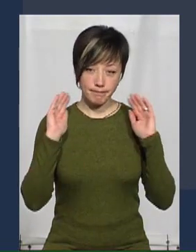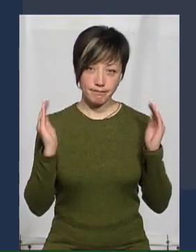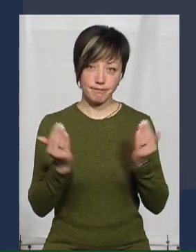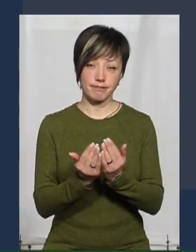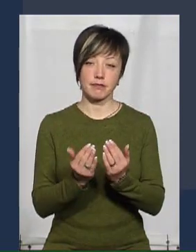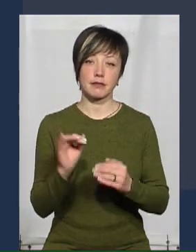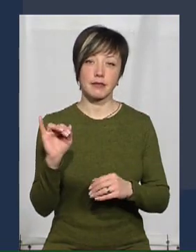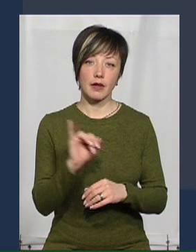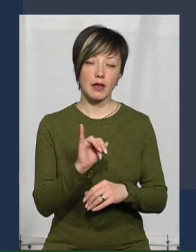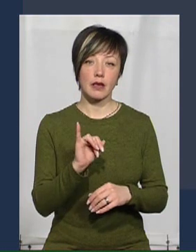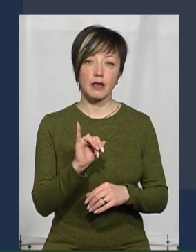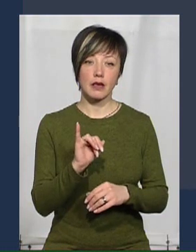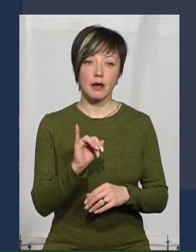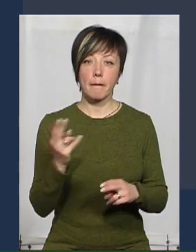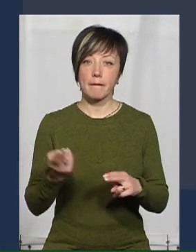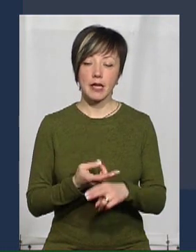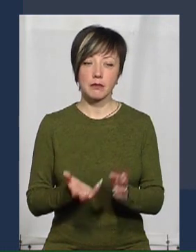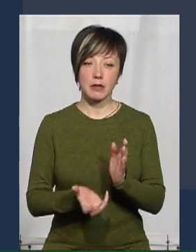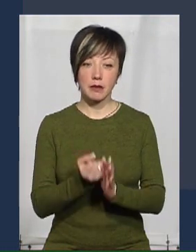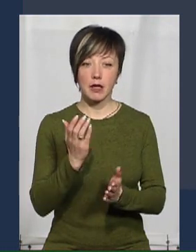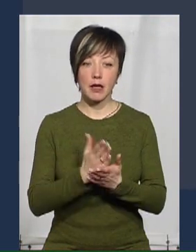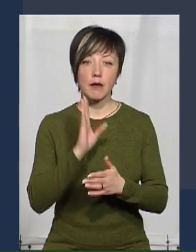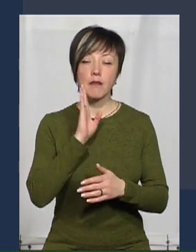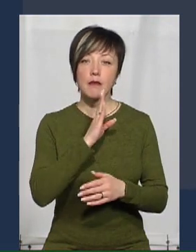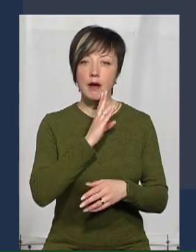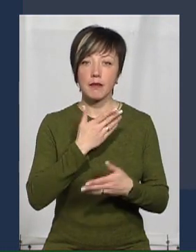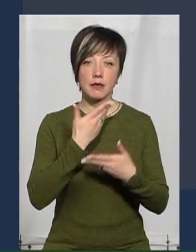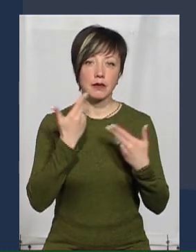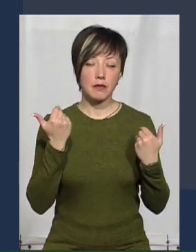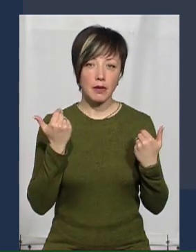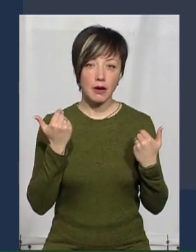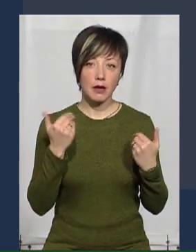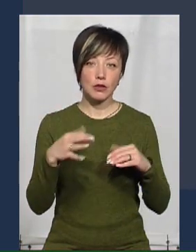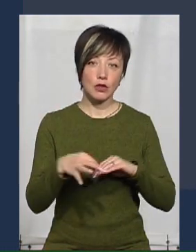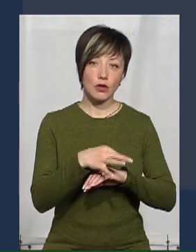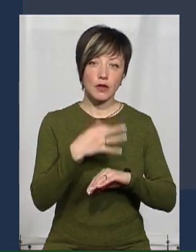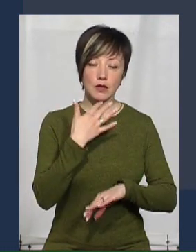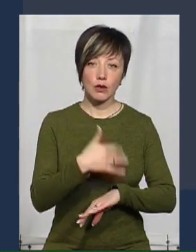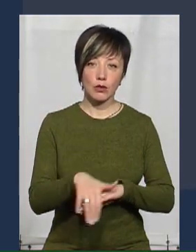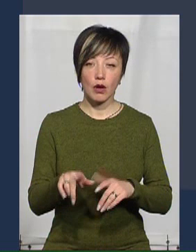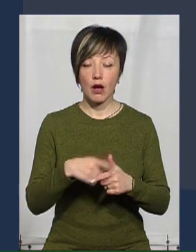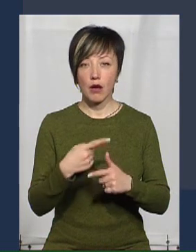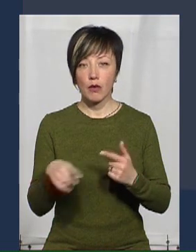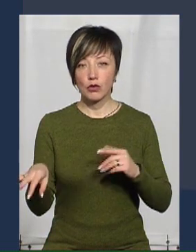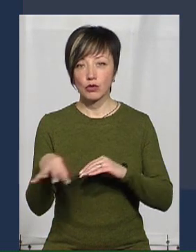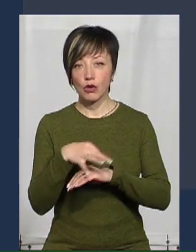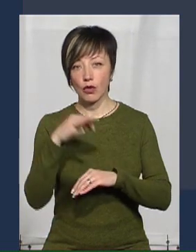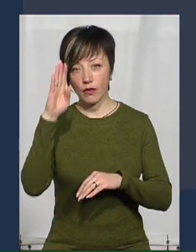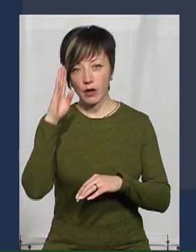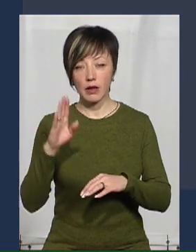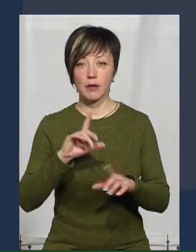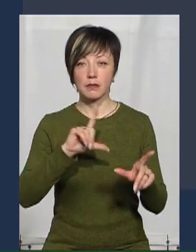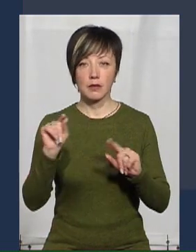грубо кажучи, і без підтримки. Є мами, яких немає, так сказали, чоловіків, або чоловіки за кордоном, або чоловіки десь у